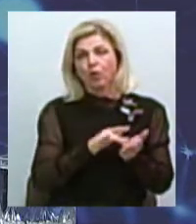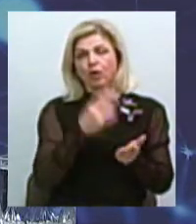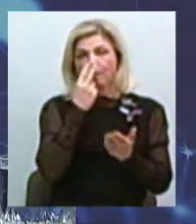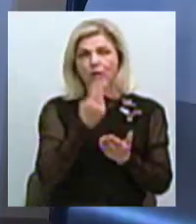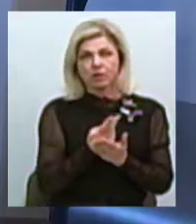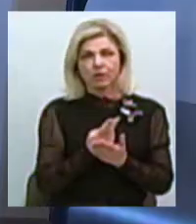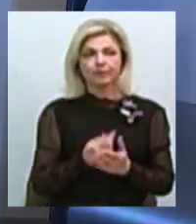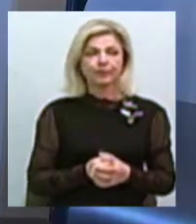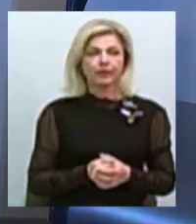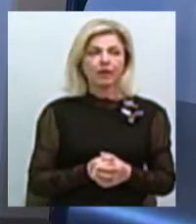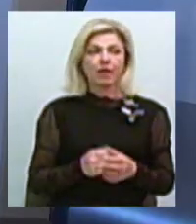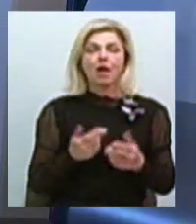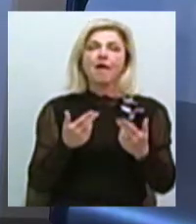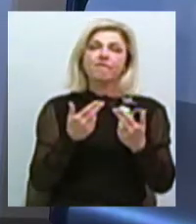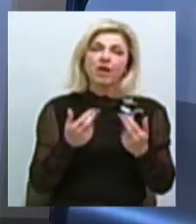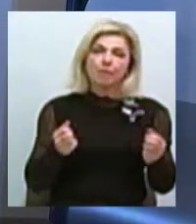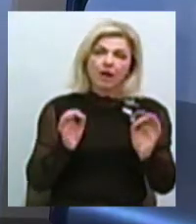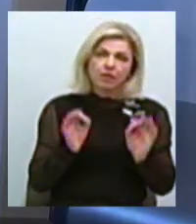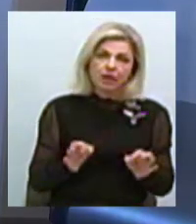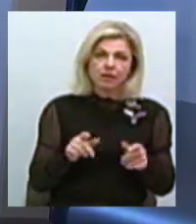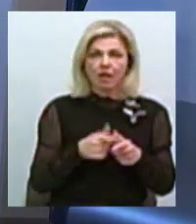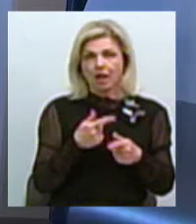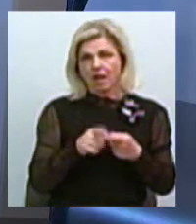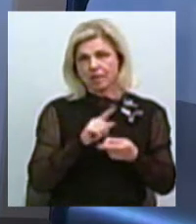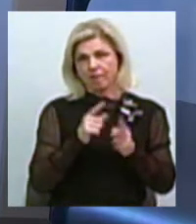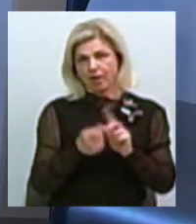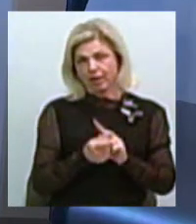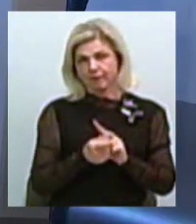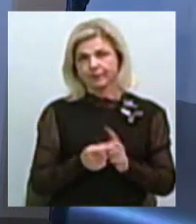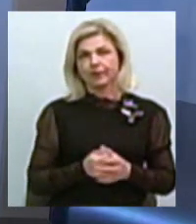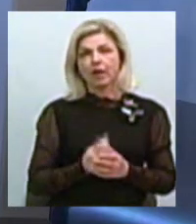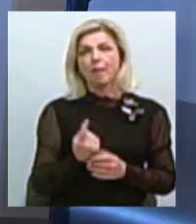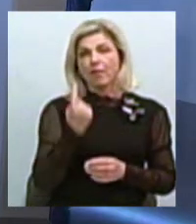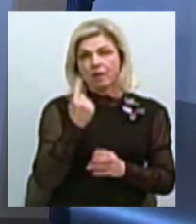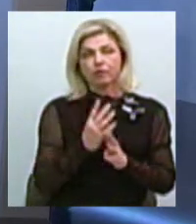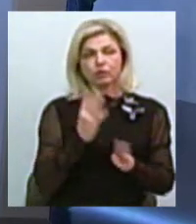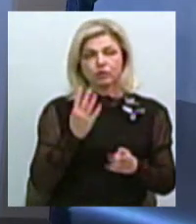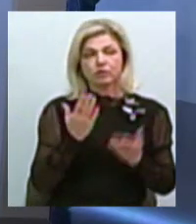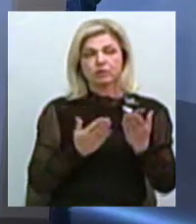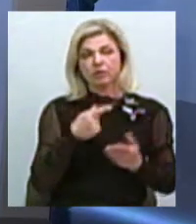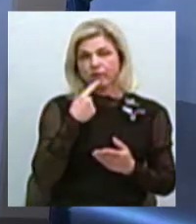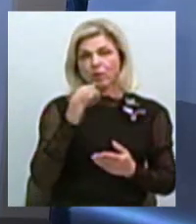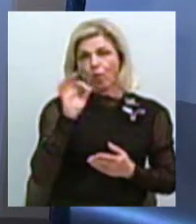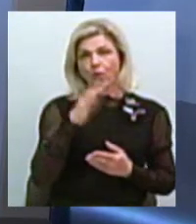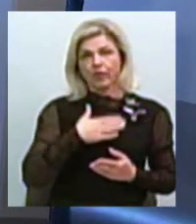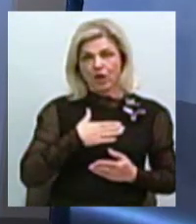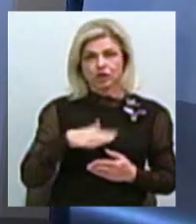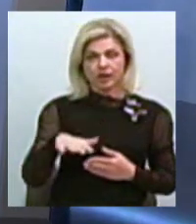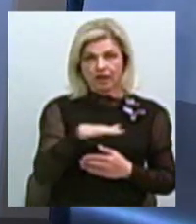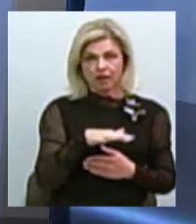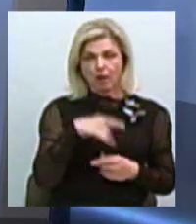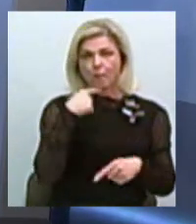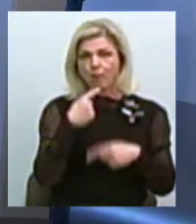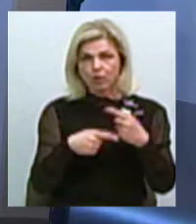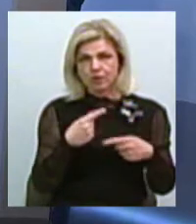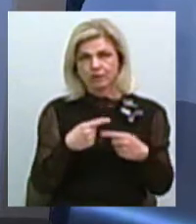Когось виправдати або навпаки? В першу чергу, якщо ми кажемо, мабуть, про нашу територію, постійно